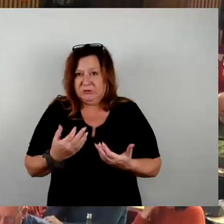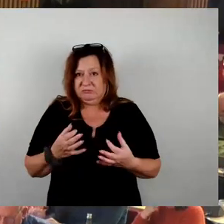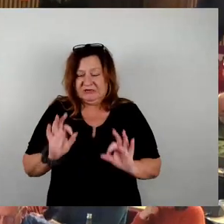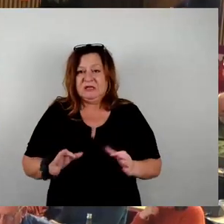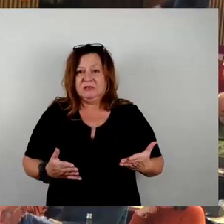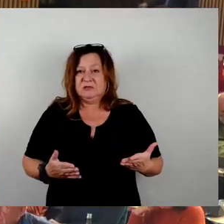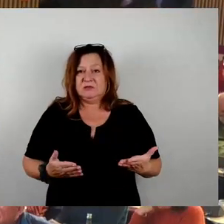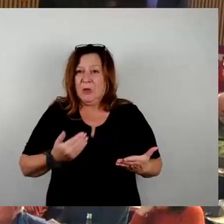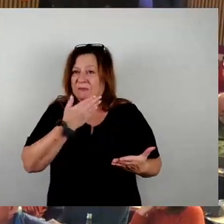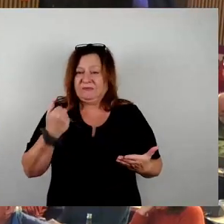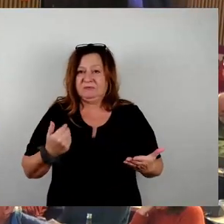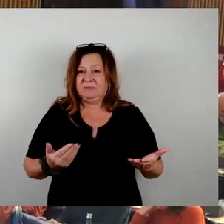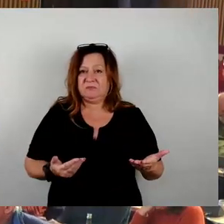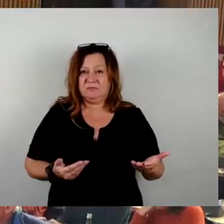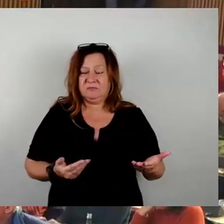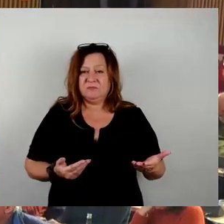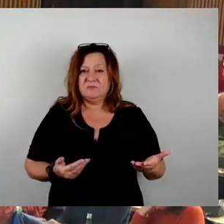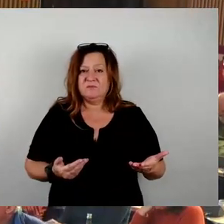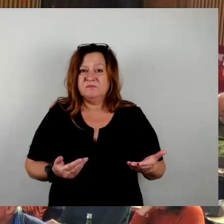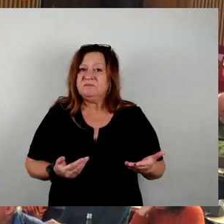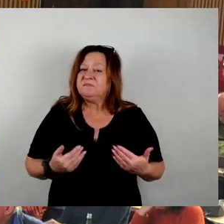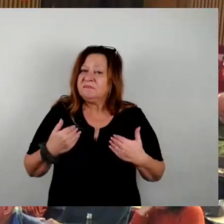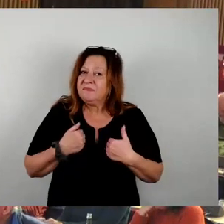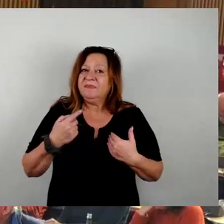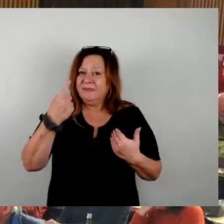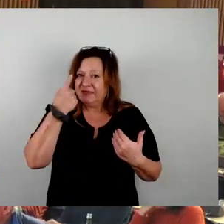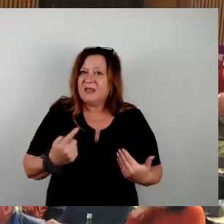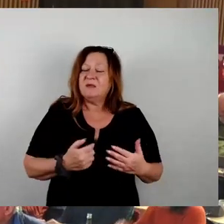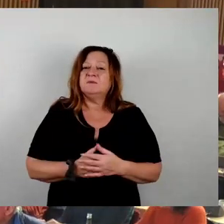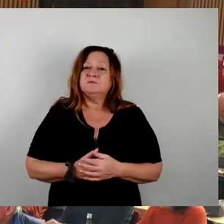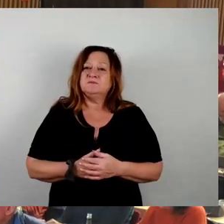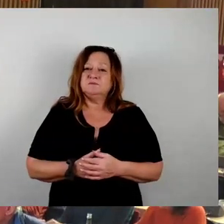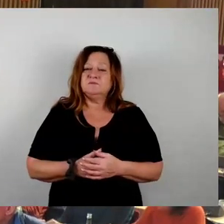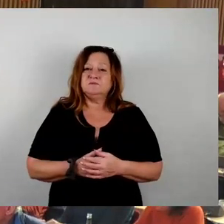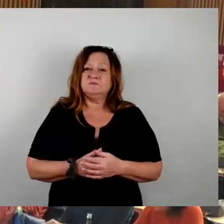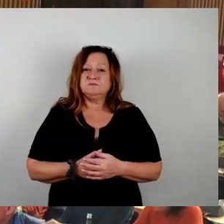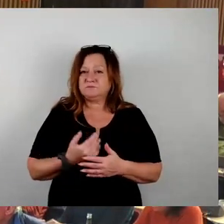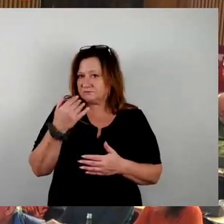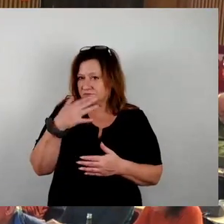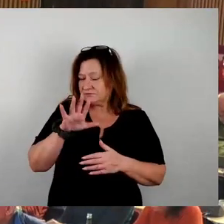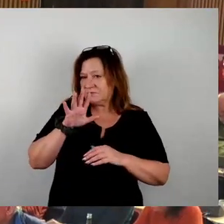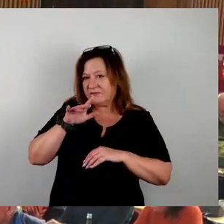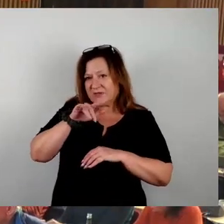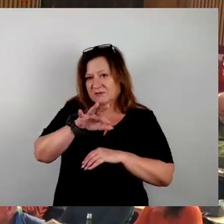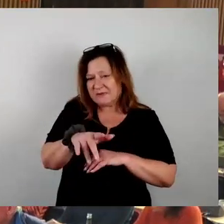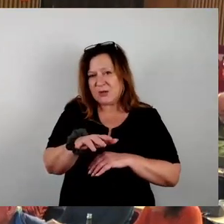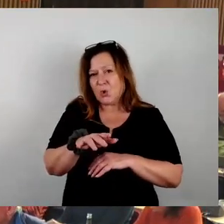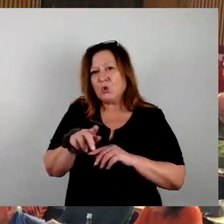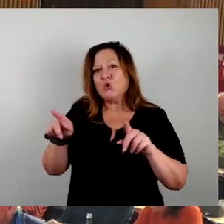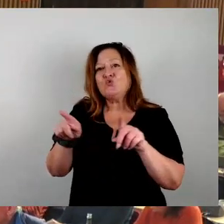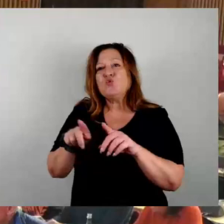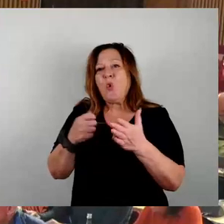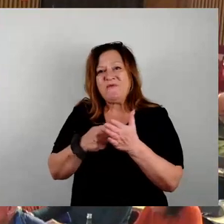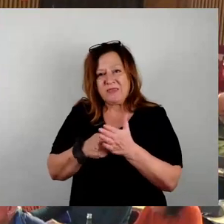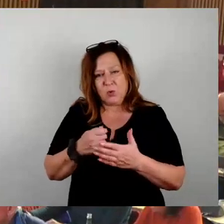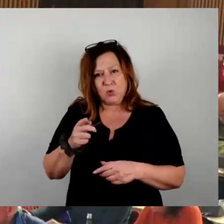Und wir sind der Auffassung, dass wir die 50 Millionen, die hier als Zuwendung gedacht sind, dass wir